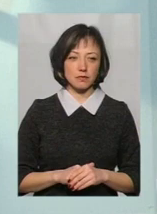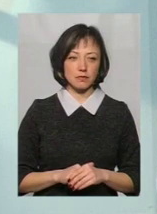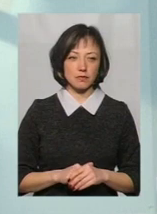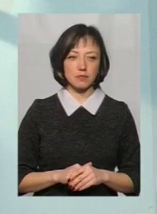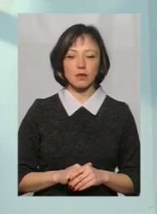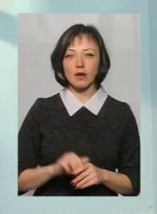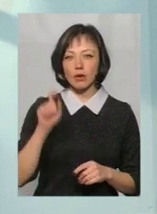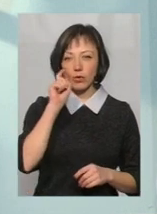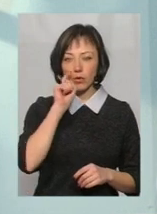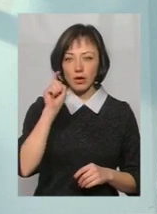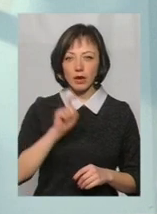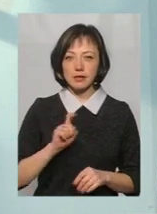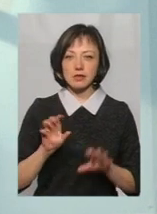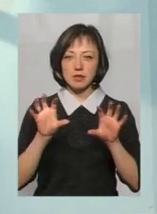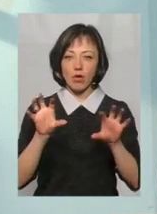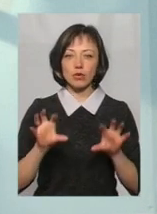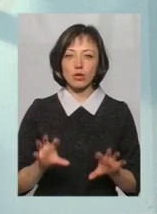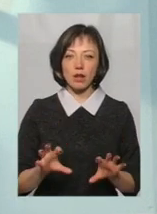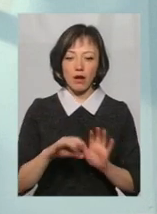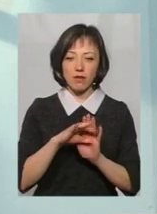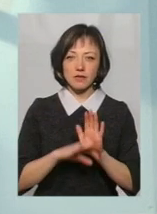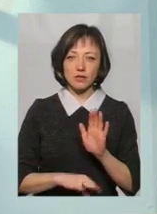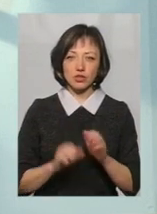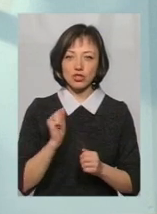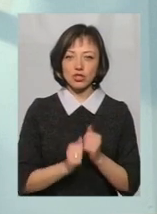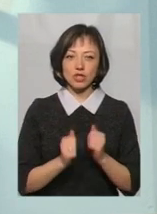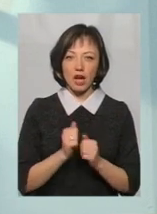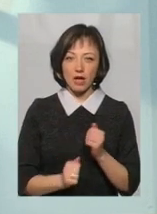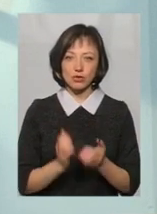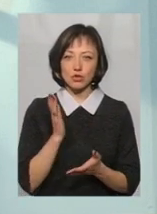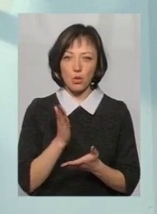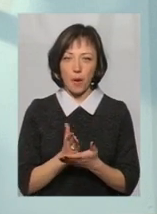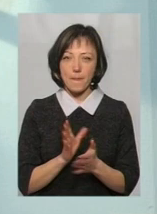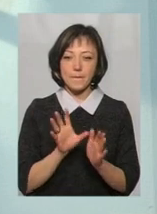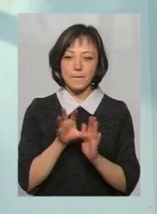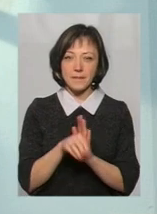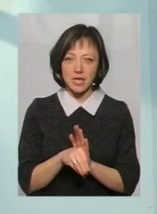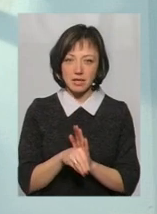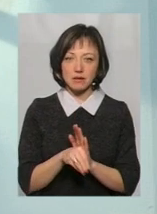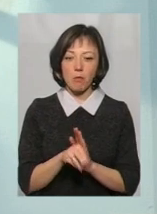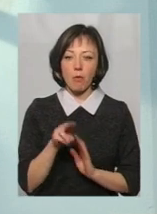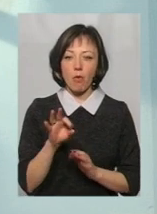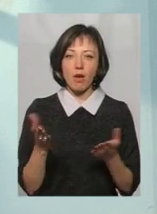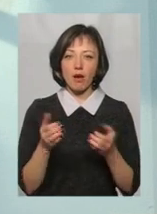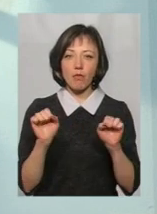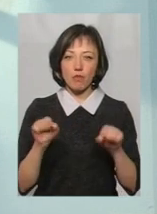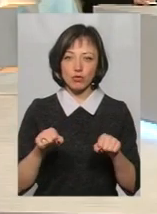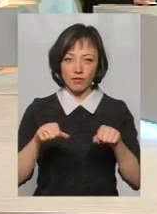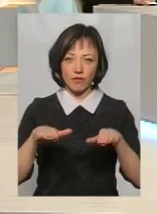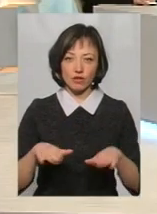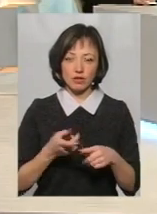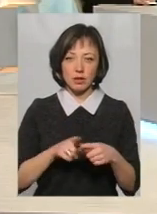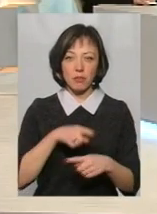Українське законодавство, воно часто містить моменти, по яких можна вирішити це питання.